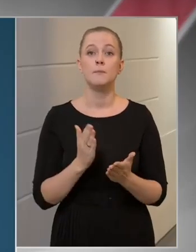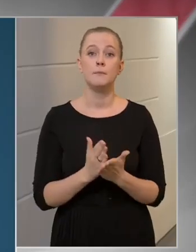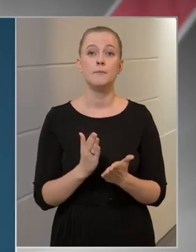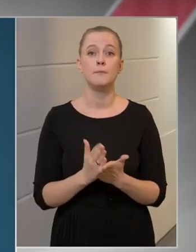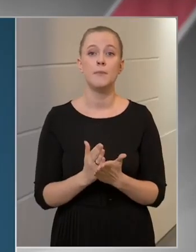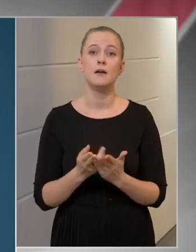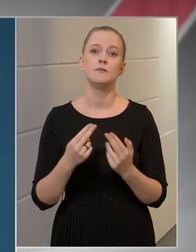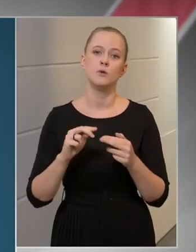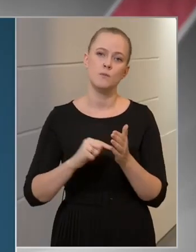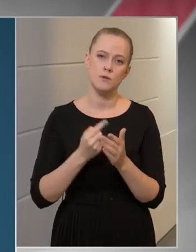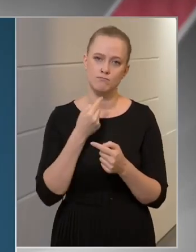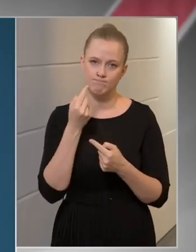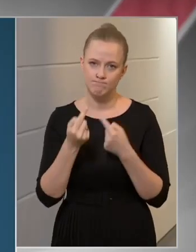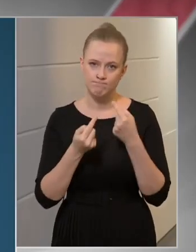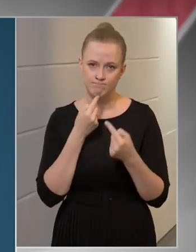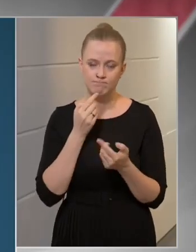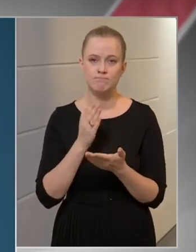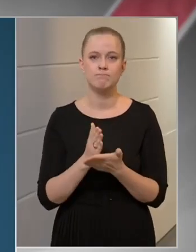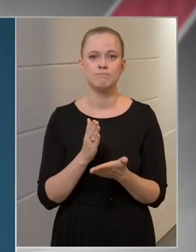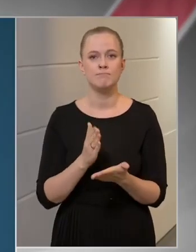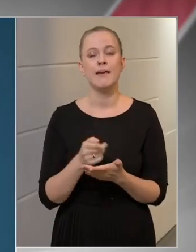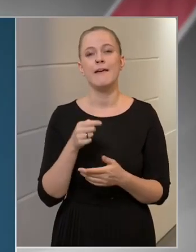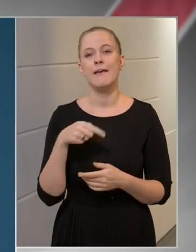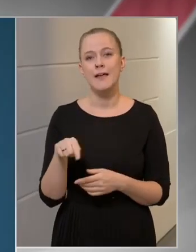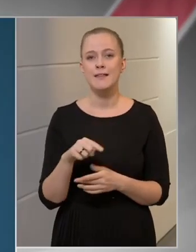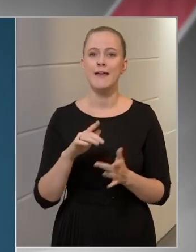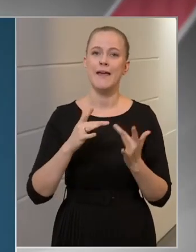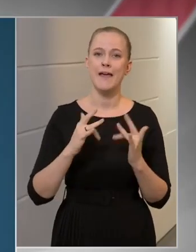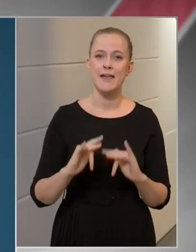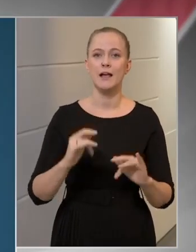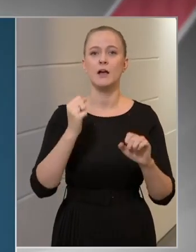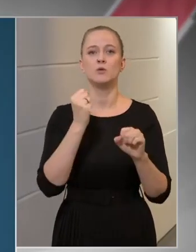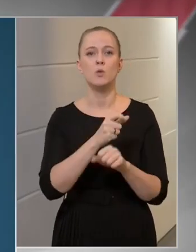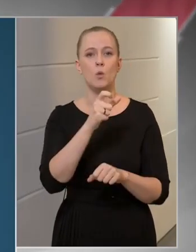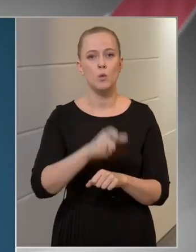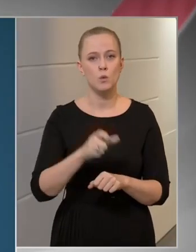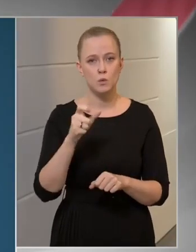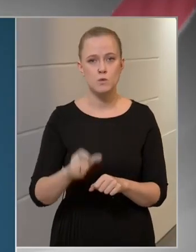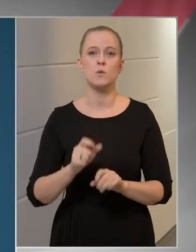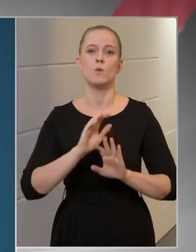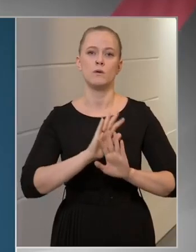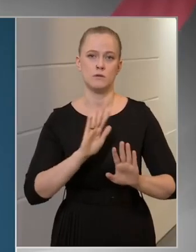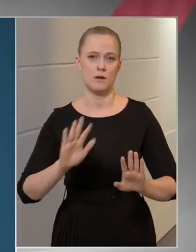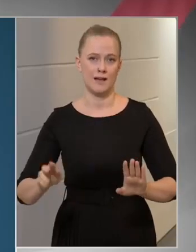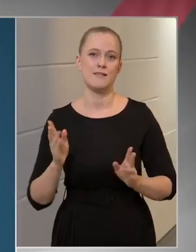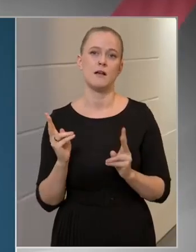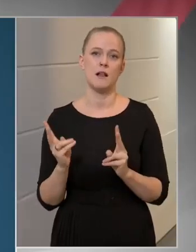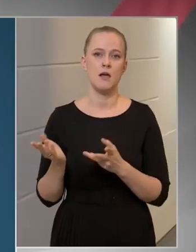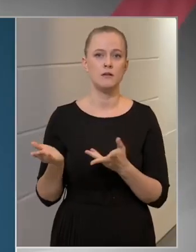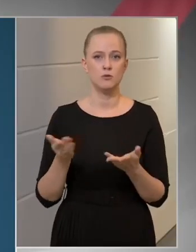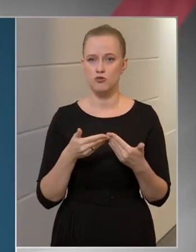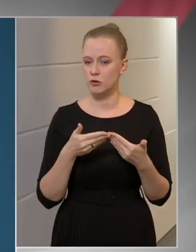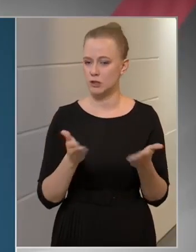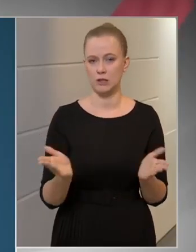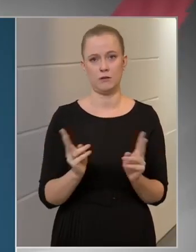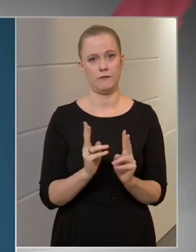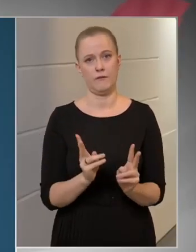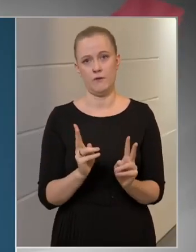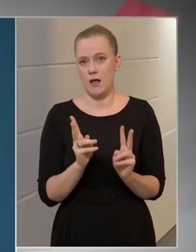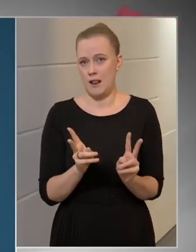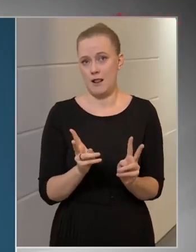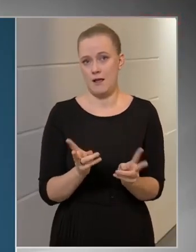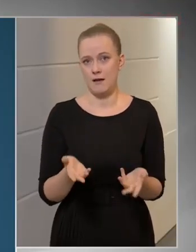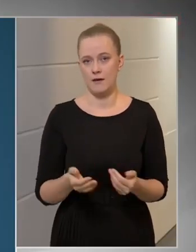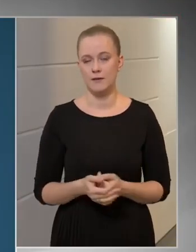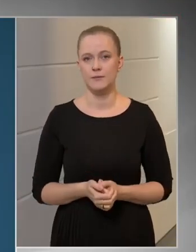többször elmondtam, hanem ezeken a helyeken dolgozók számára ez a lehetőség nyitott. Egy